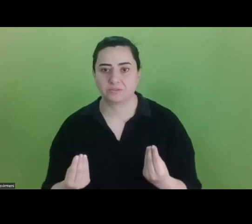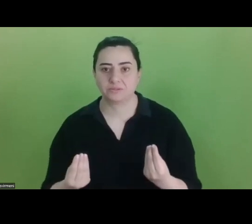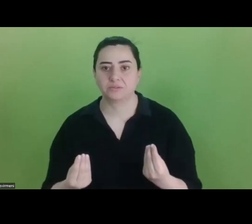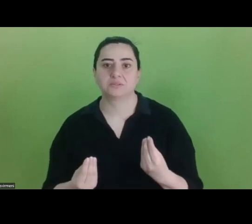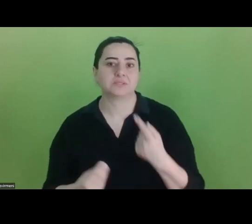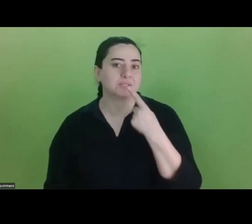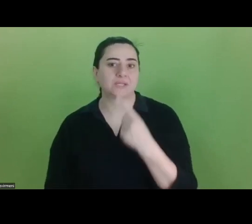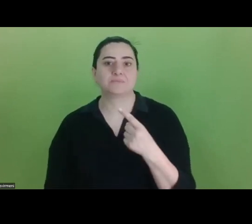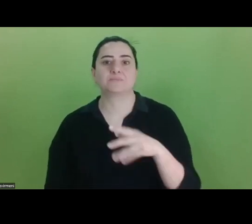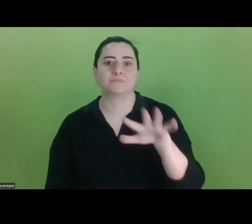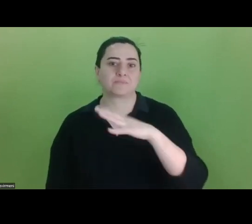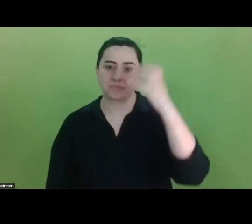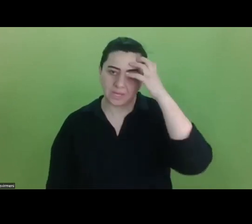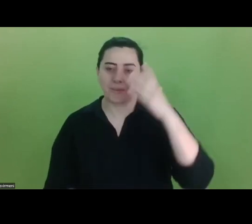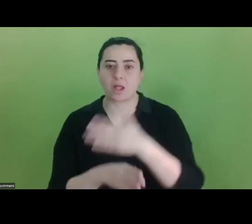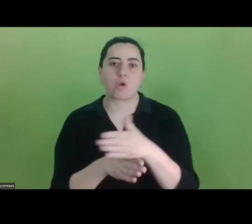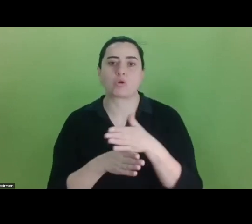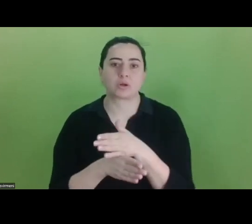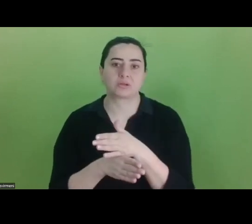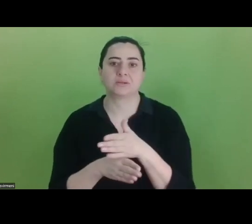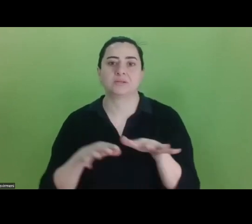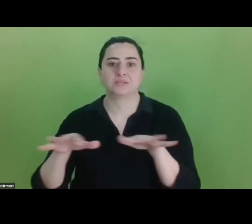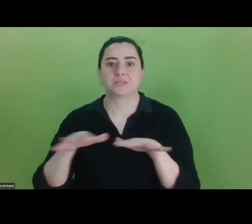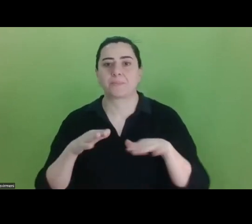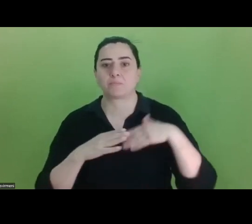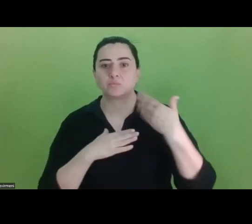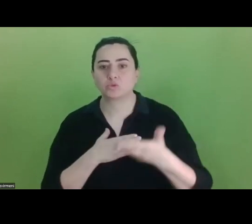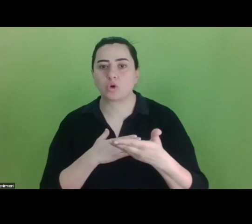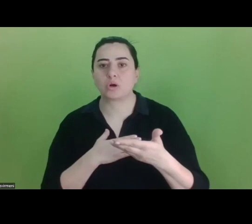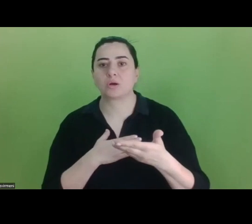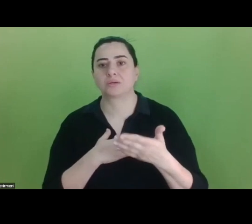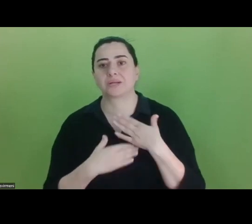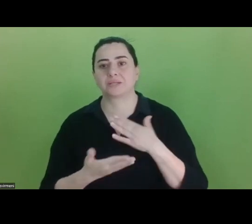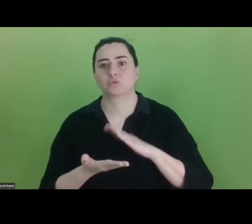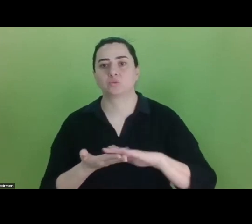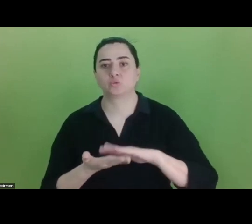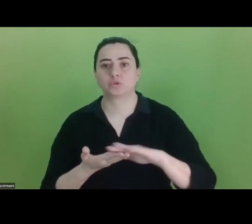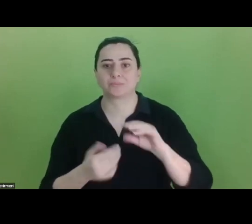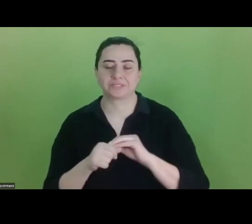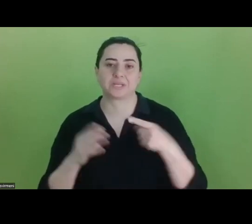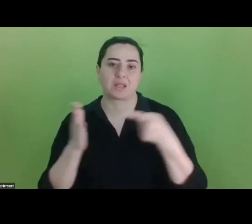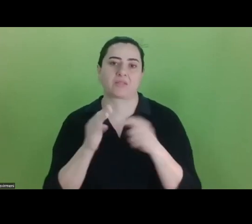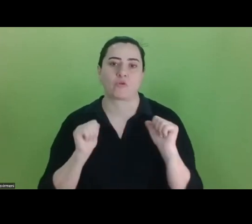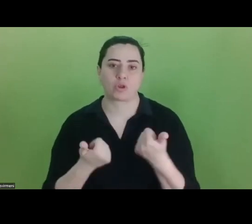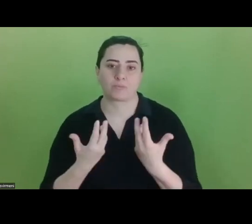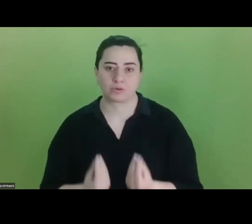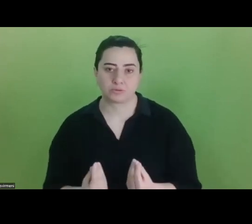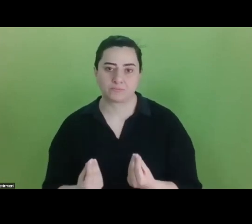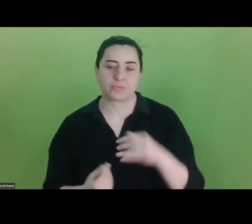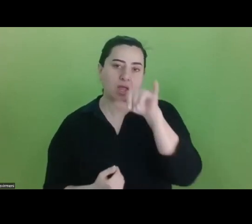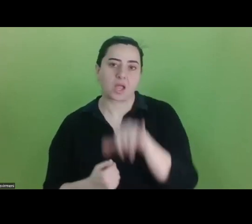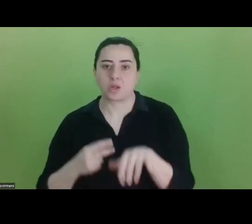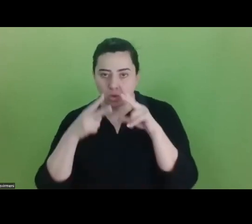dedim çünkü bunların temel ortak noktası deprem sonrası toparlanma sürecine yönelik olması gerekiyor ve hak ve